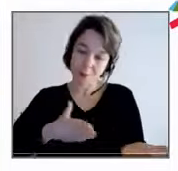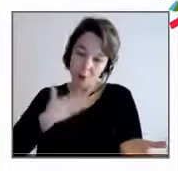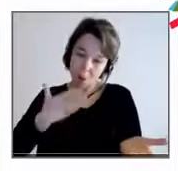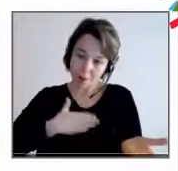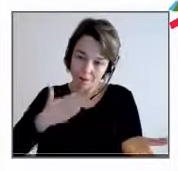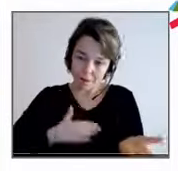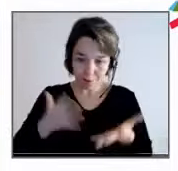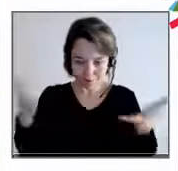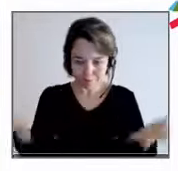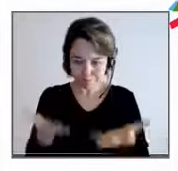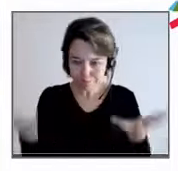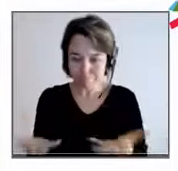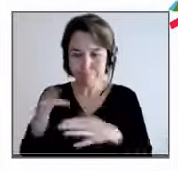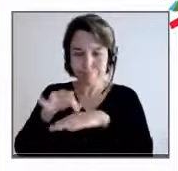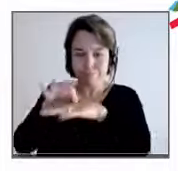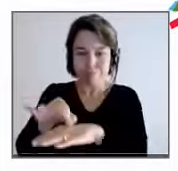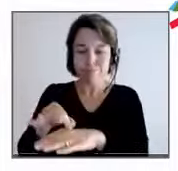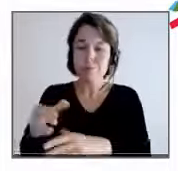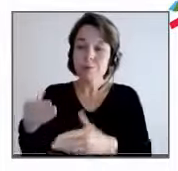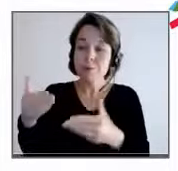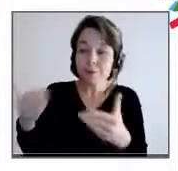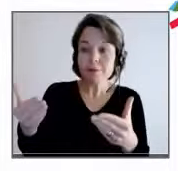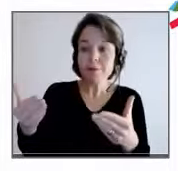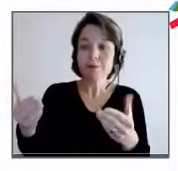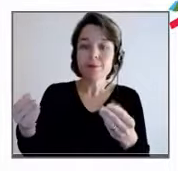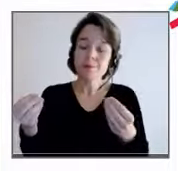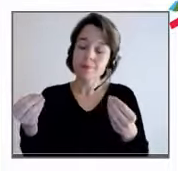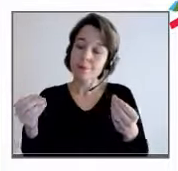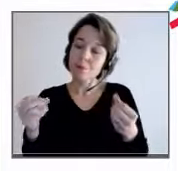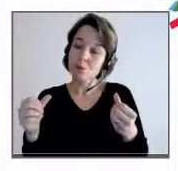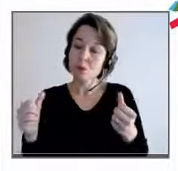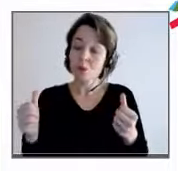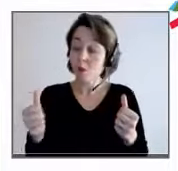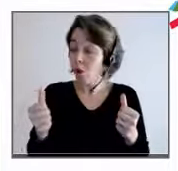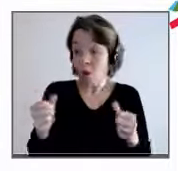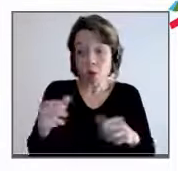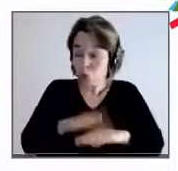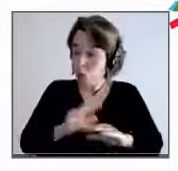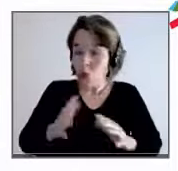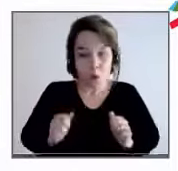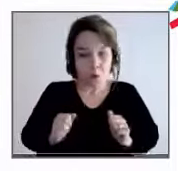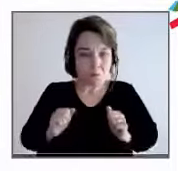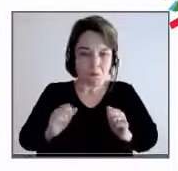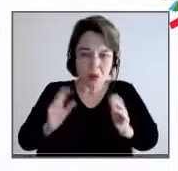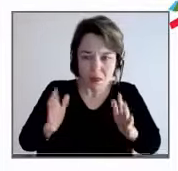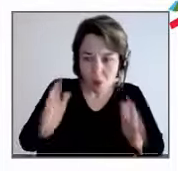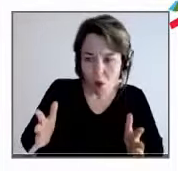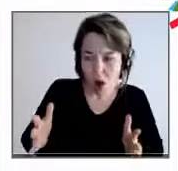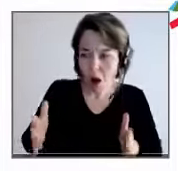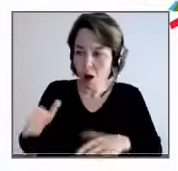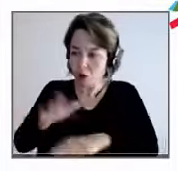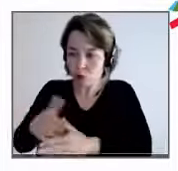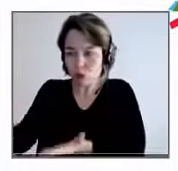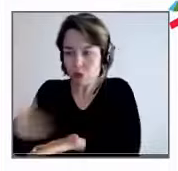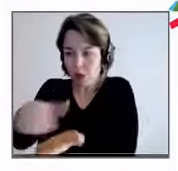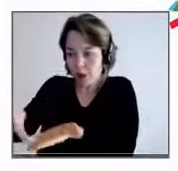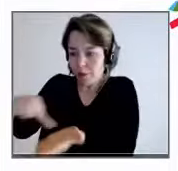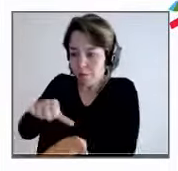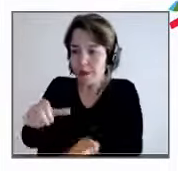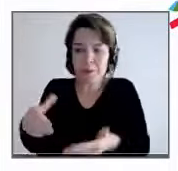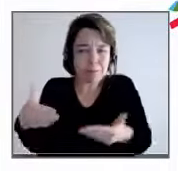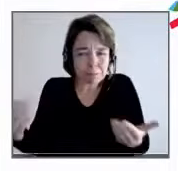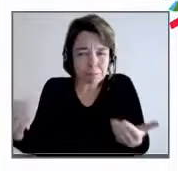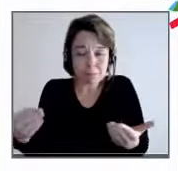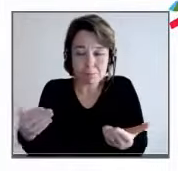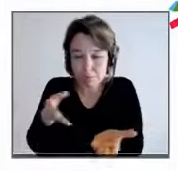C'est le sens et la façon de le faire, le bénévolat ou peu importe, mais en tout cas, la façon d'accompagner les gens. Donc,'est le sens qui va créer ce lien-là et la